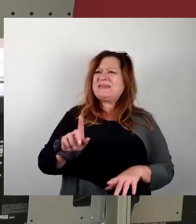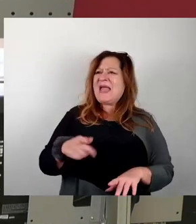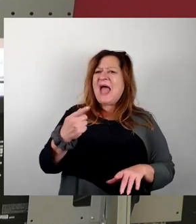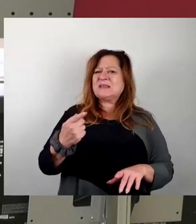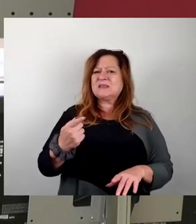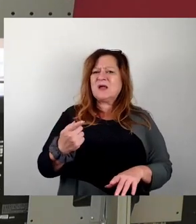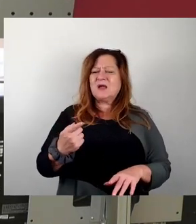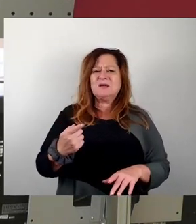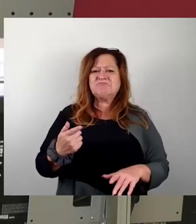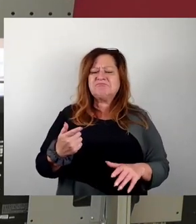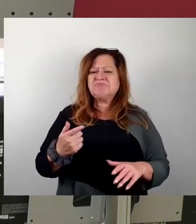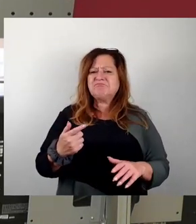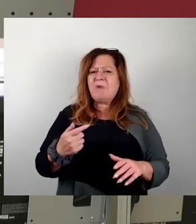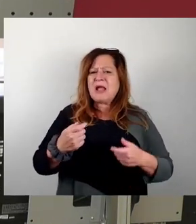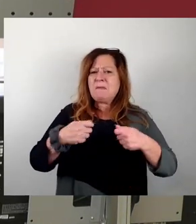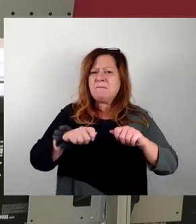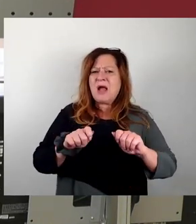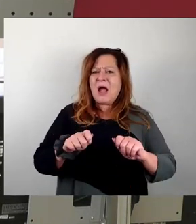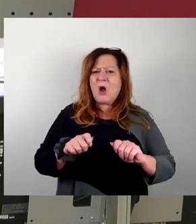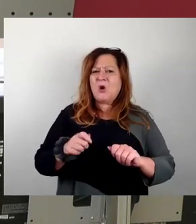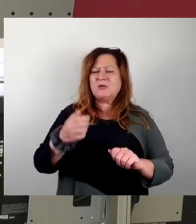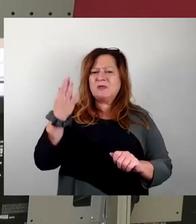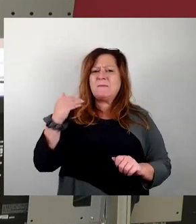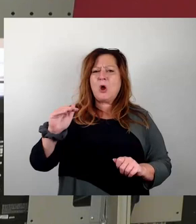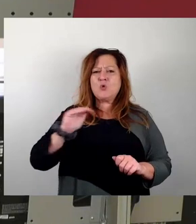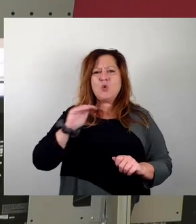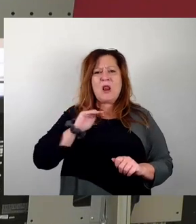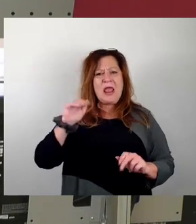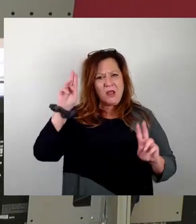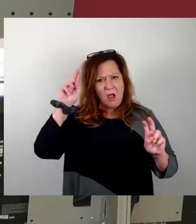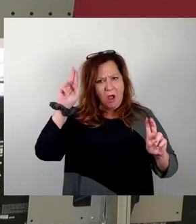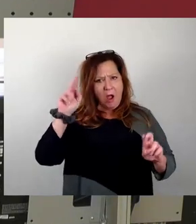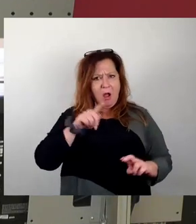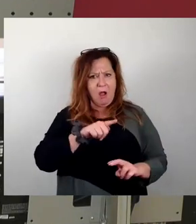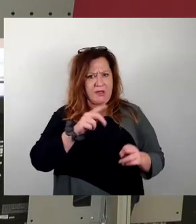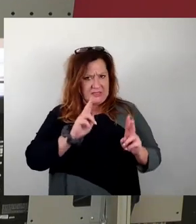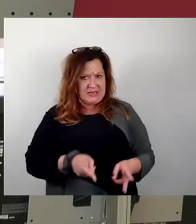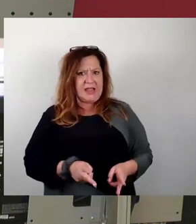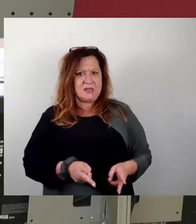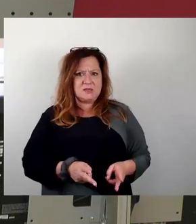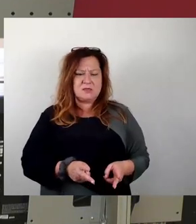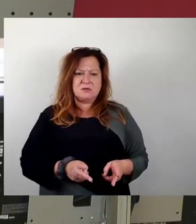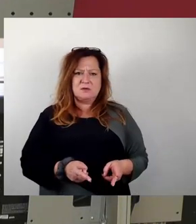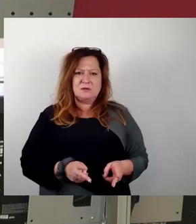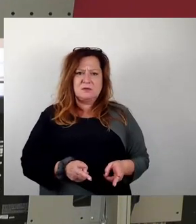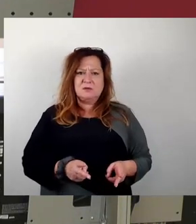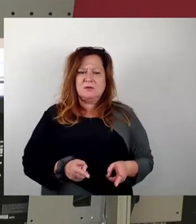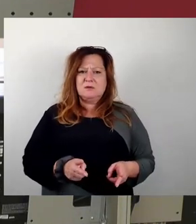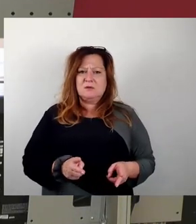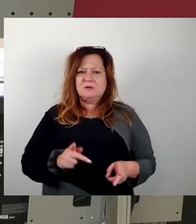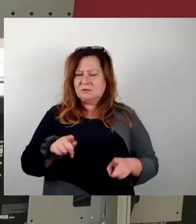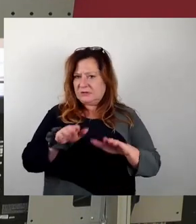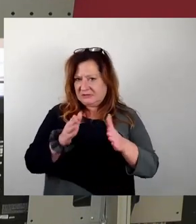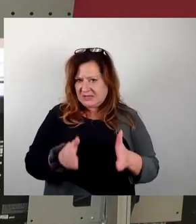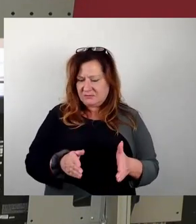natürlich zunächst, da hat Kollege Hase vollkommen recht, ein sowjetisches Siegesdenkmal. Ganz klar